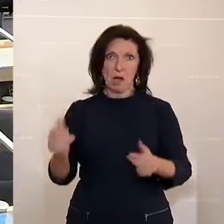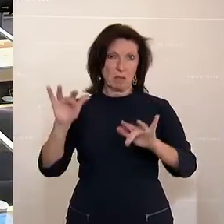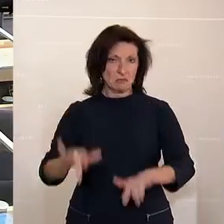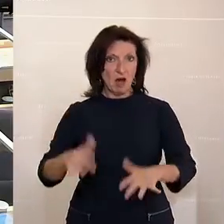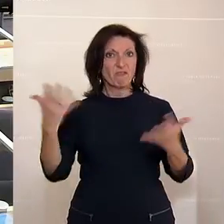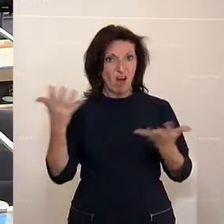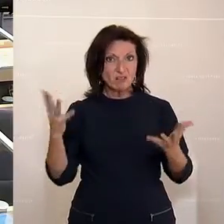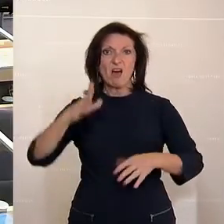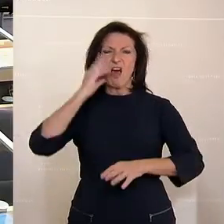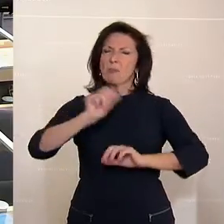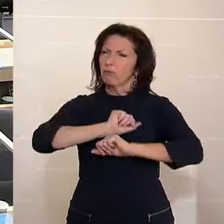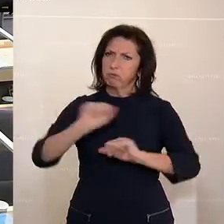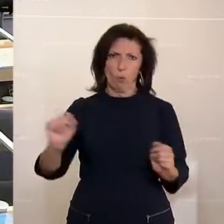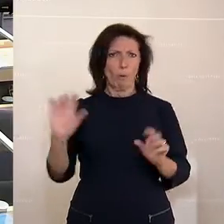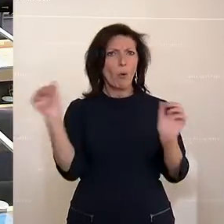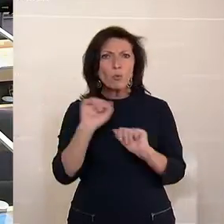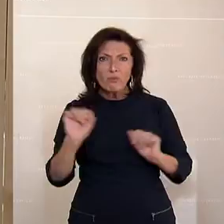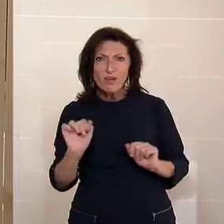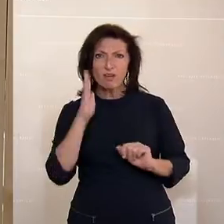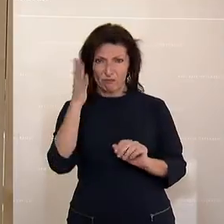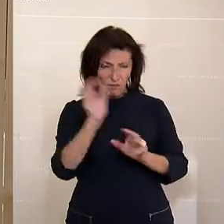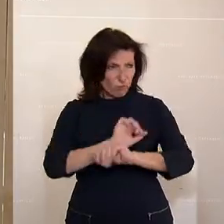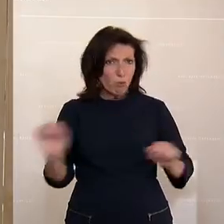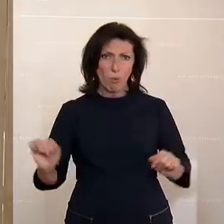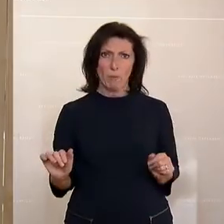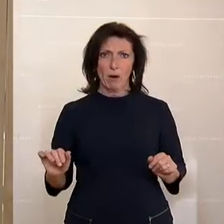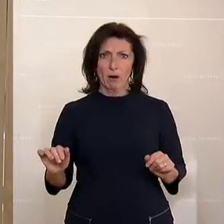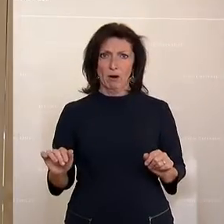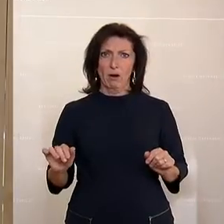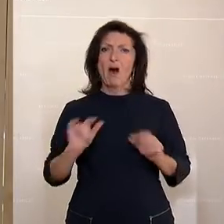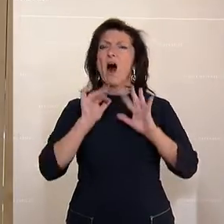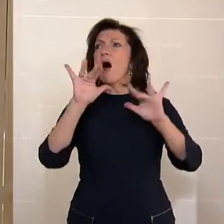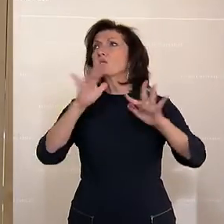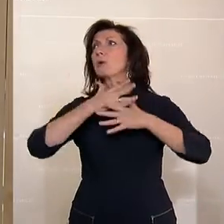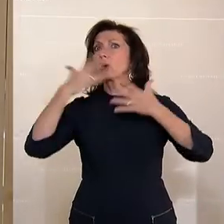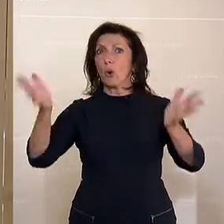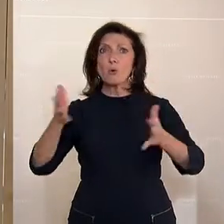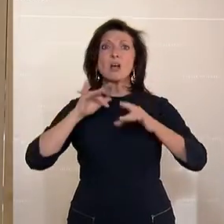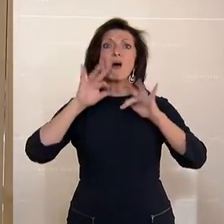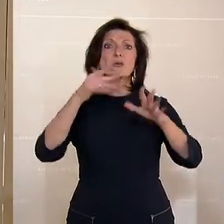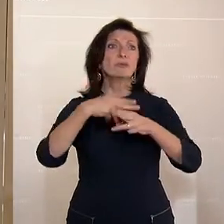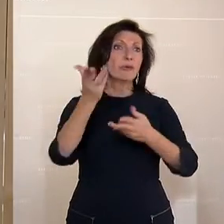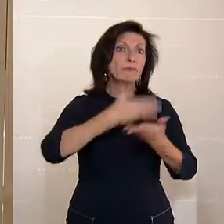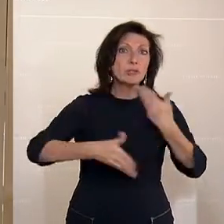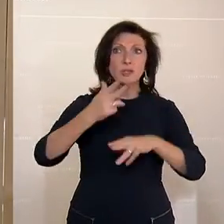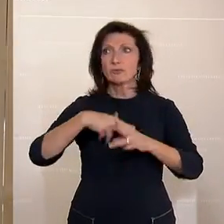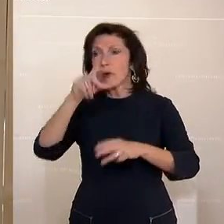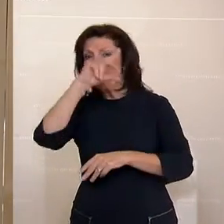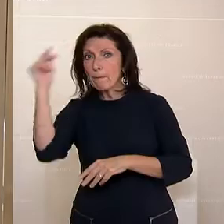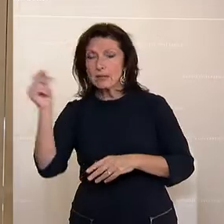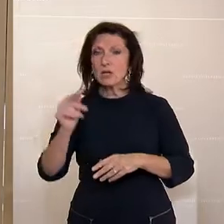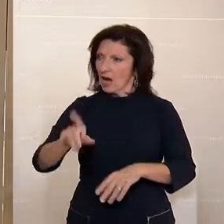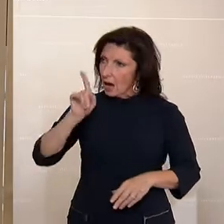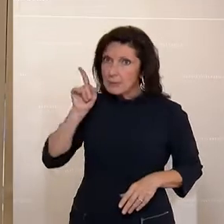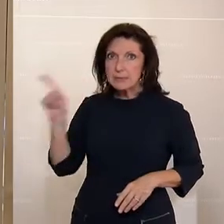schrecklicher Herbst und ein schrecklicher Winter, der große Folgen haben wird für die Wirtschaft und die Bevölkerung in unserem Land. Und das ist